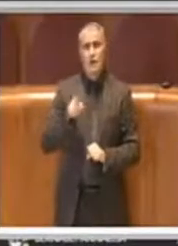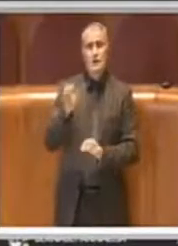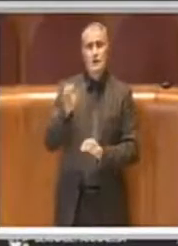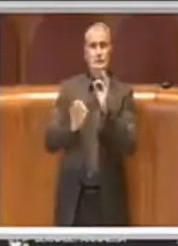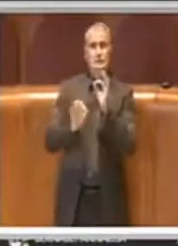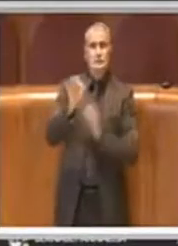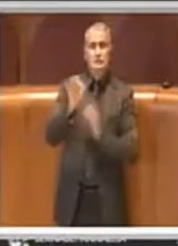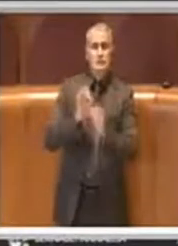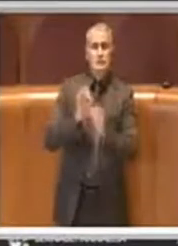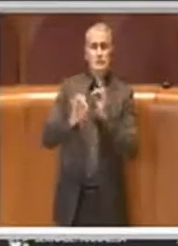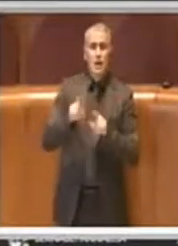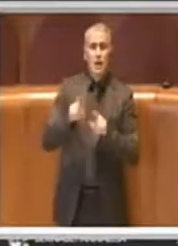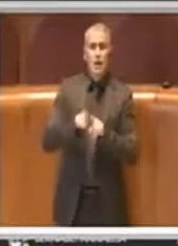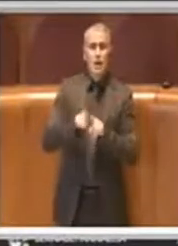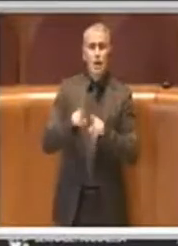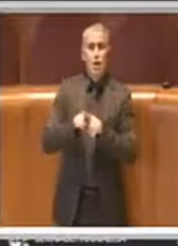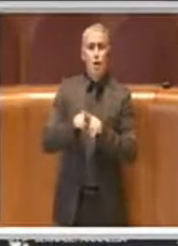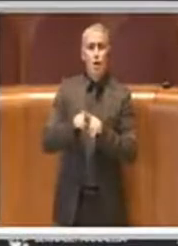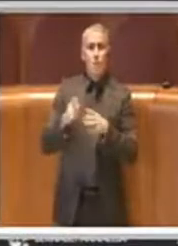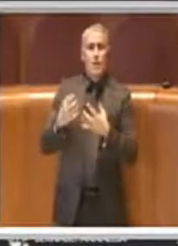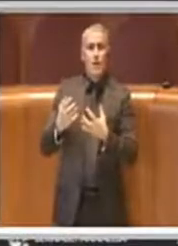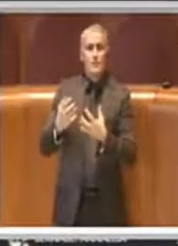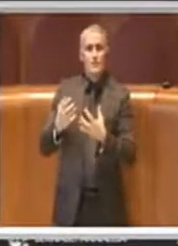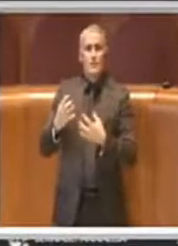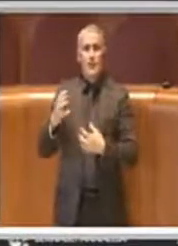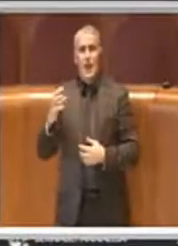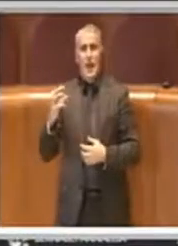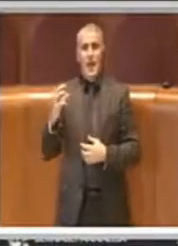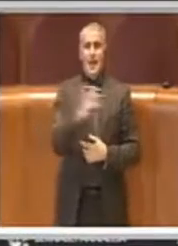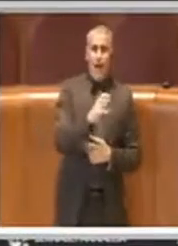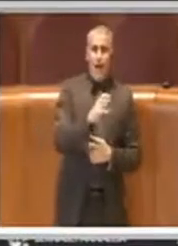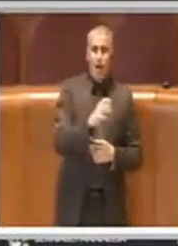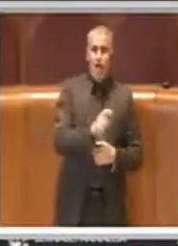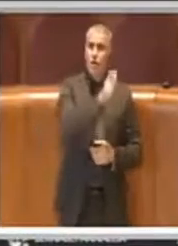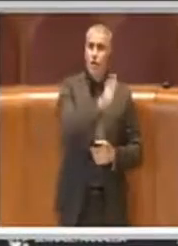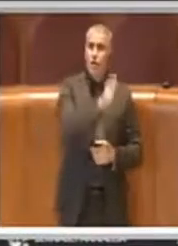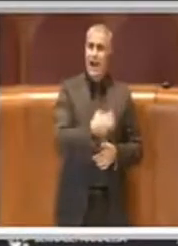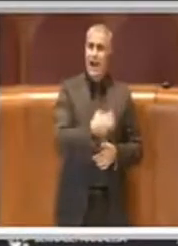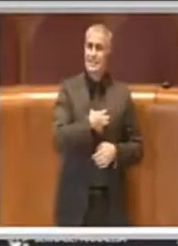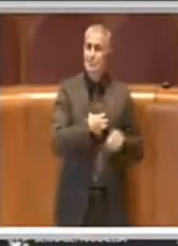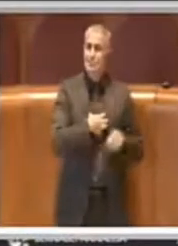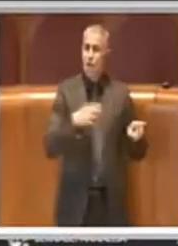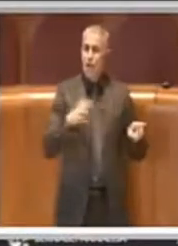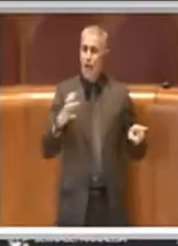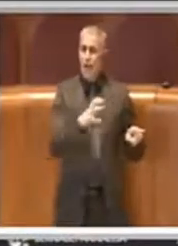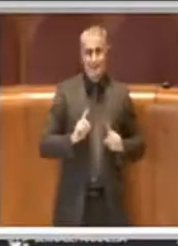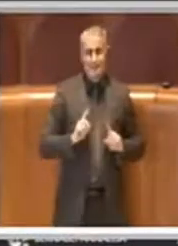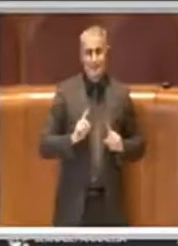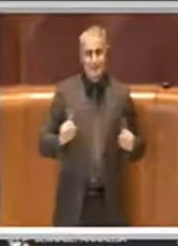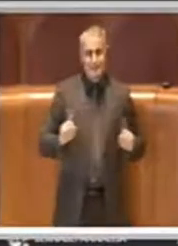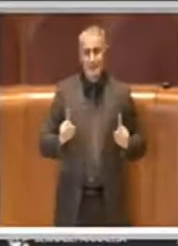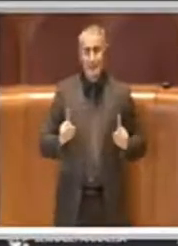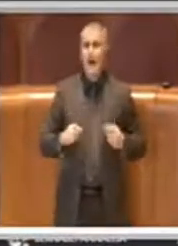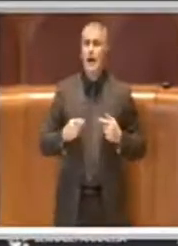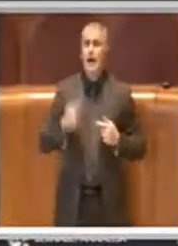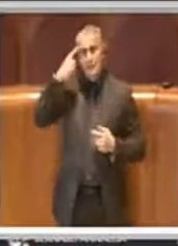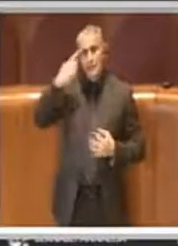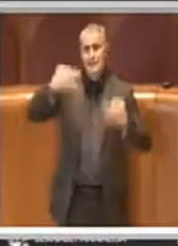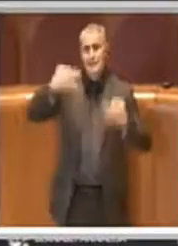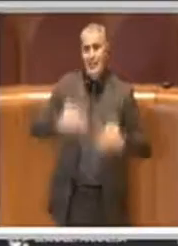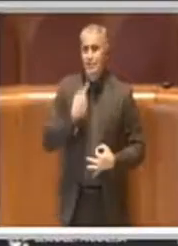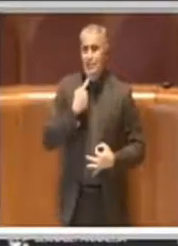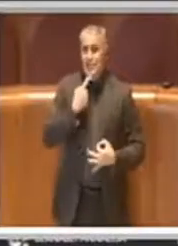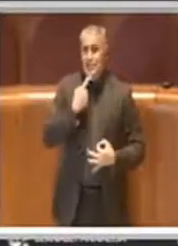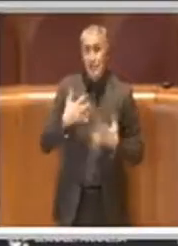certi attacchi ad alcuni assessori, le decisioni sono state prese dalla maggioranza, per